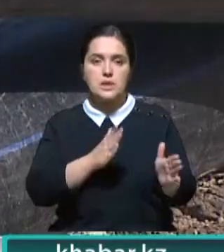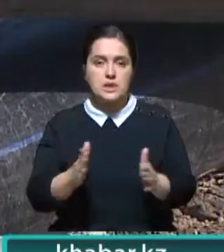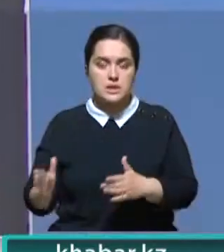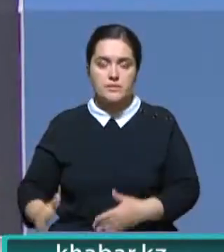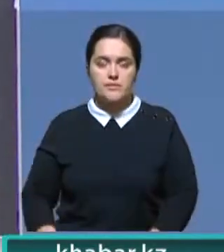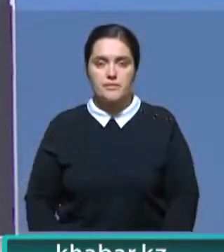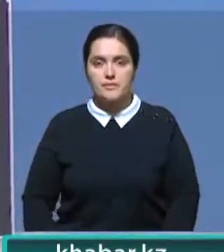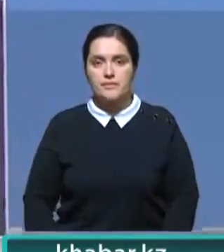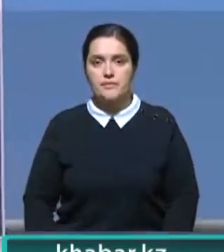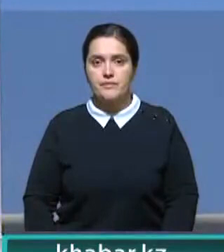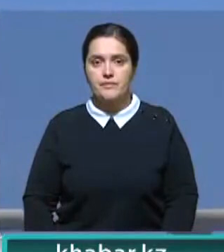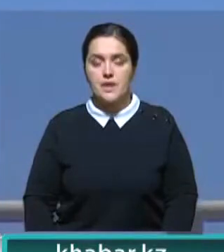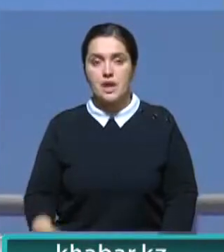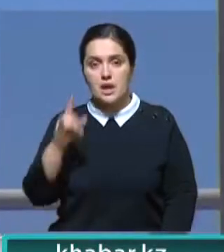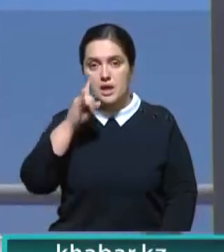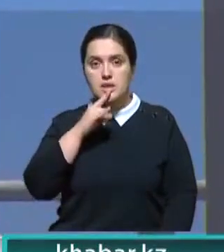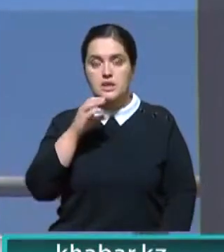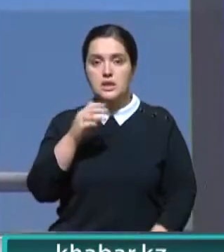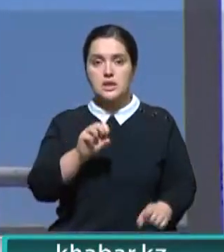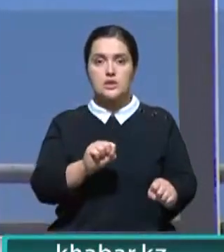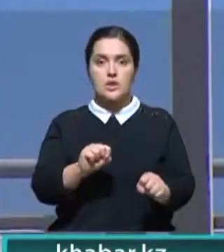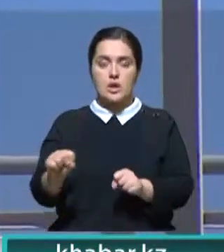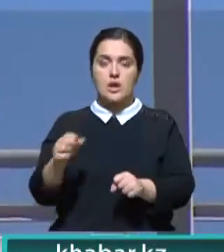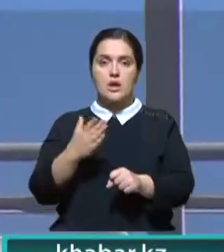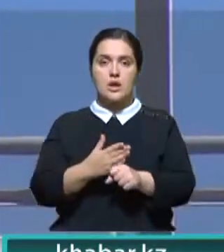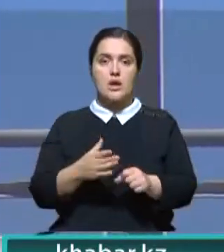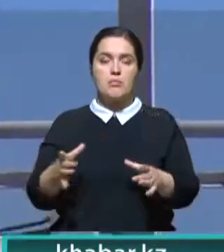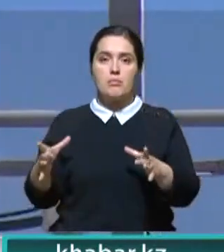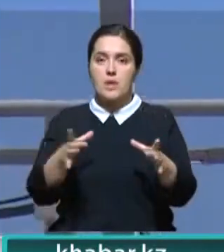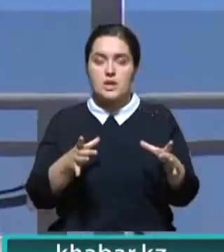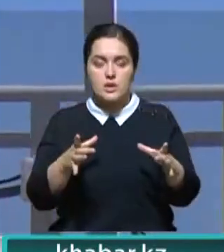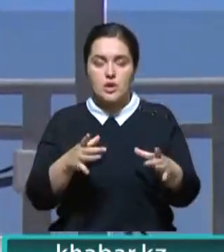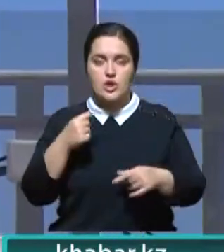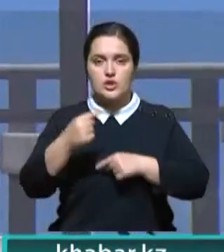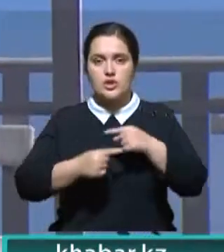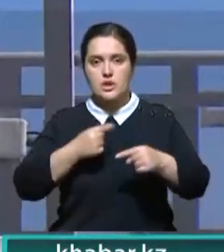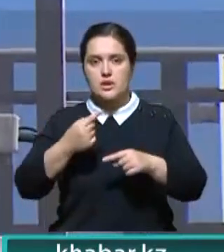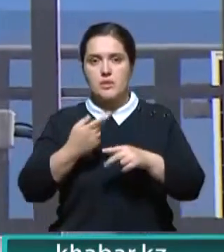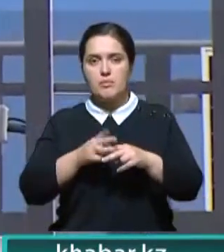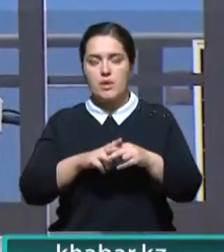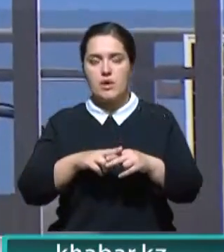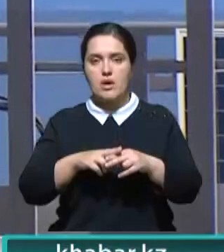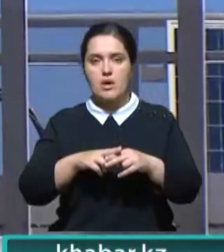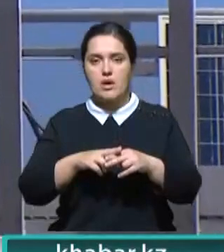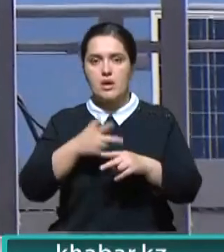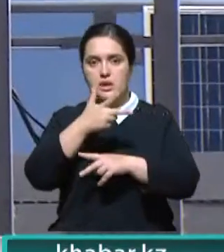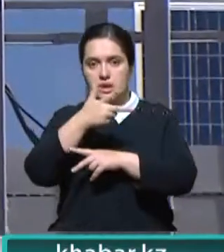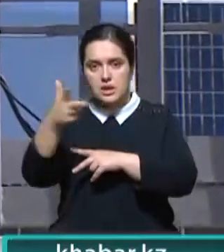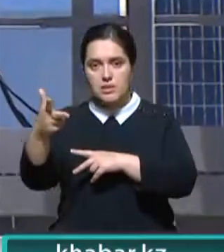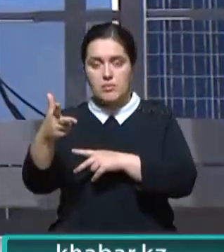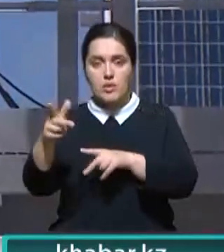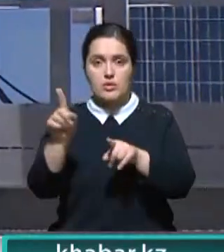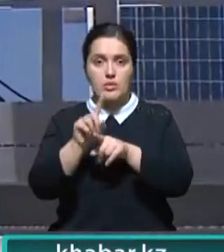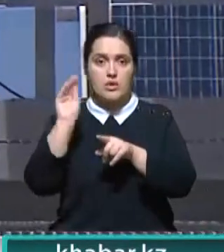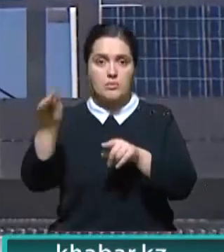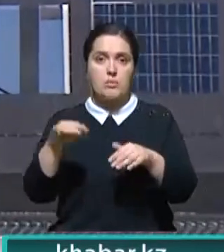Сегодня у ДЧС и кассели защиты есть возможность отслеживать состояние моряных озер дистанционно. На каждом потенциально опасном объекте установлены вот такие